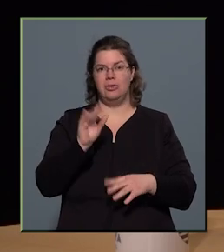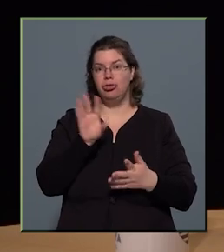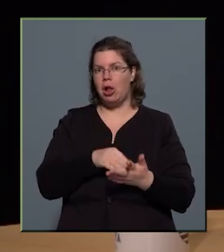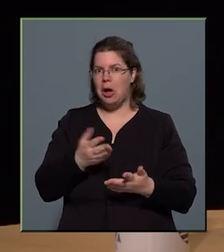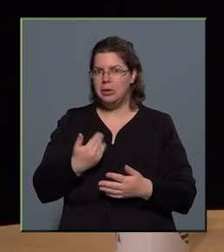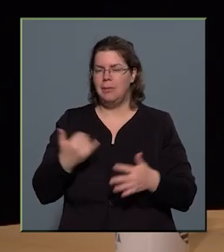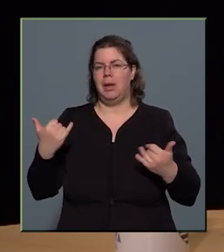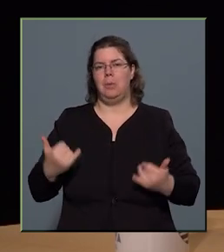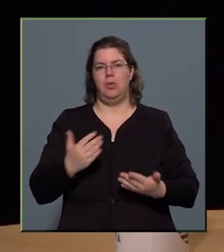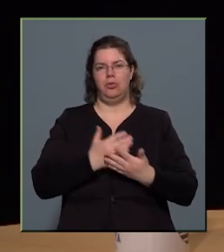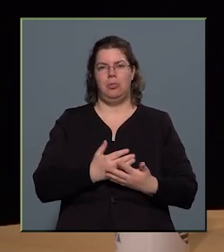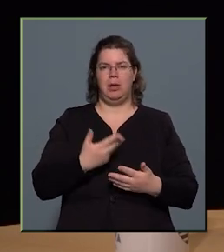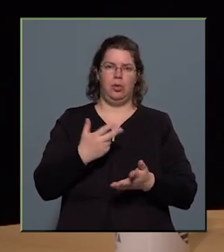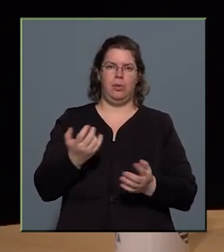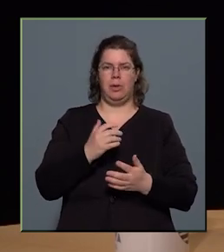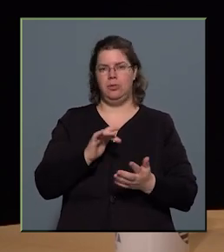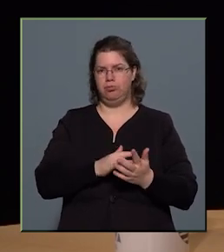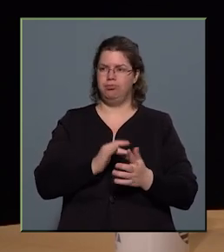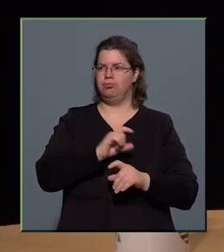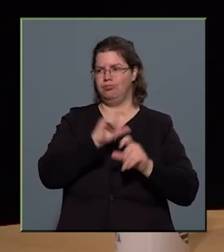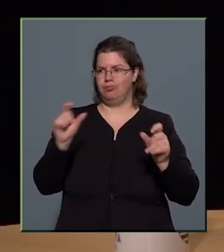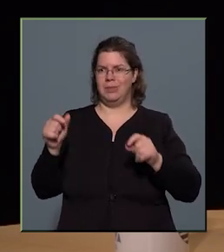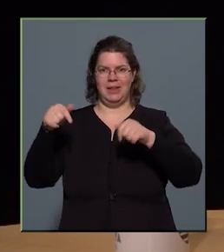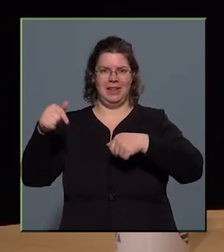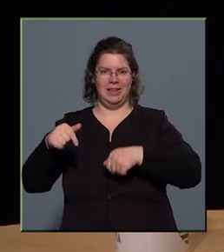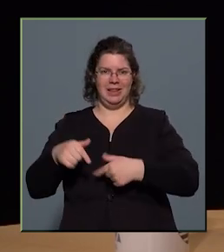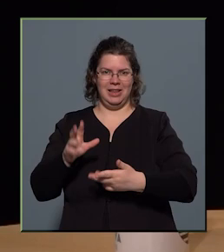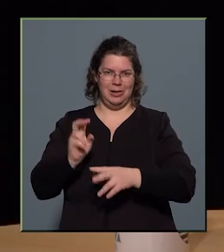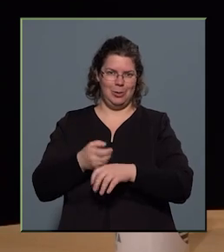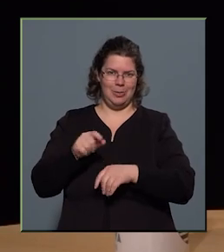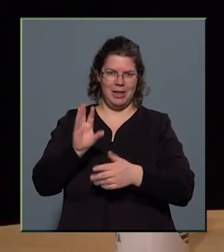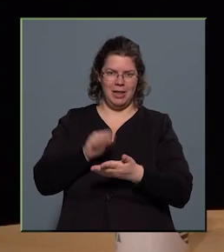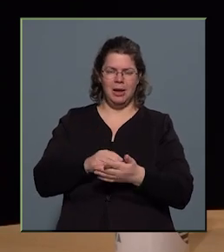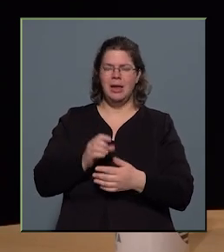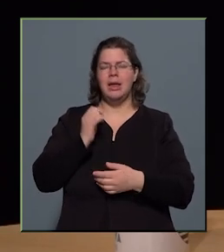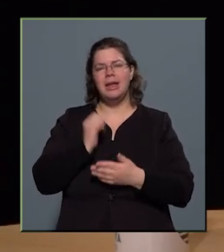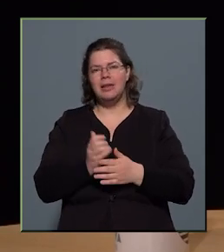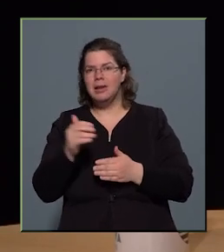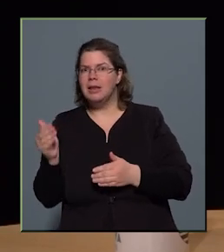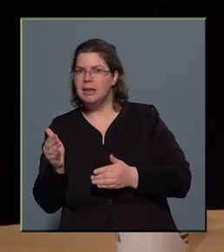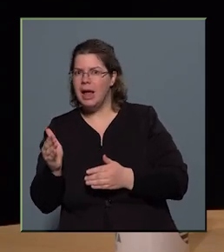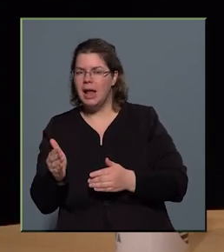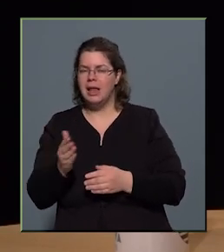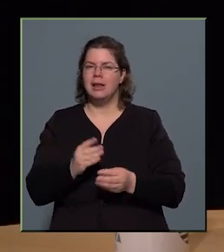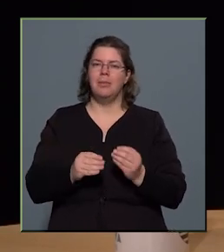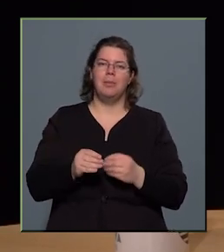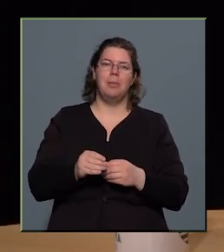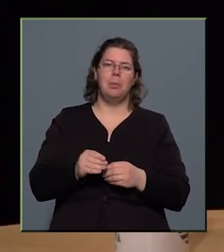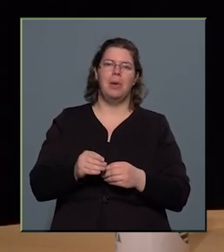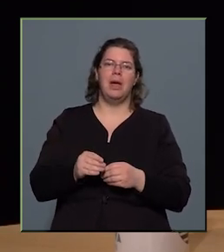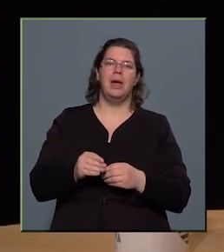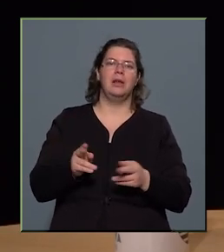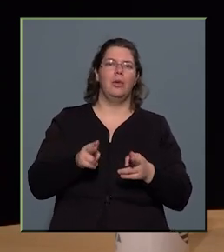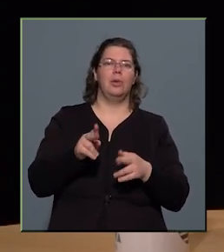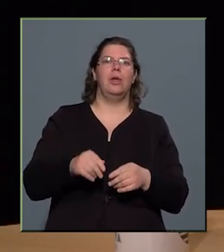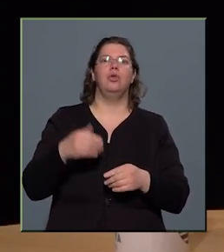most már azóta egyhuzamban itt kőbányán lakom. Igaz, hogy a legszélén, mert azért a utca